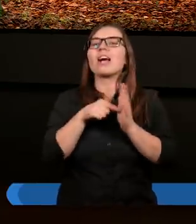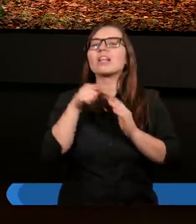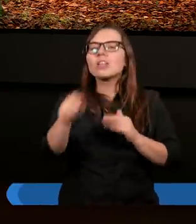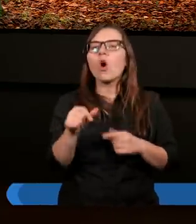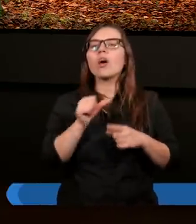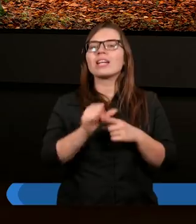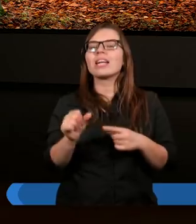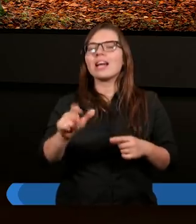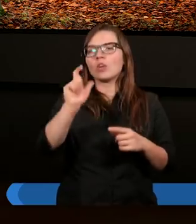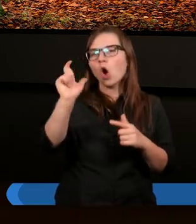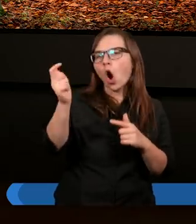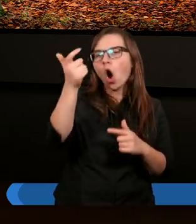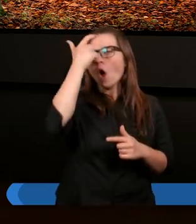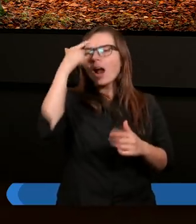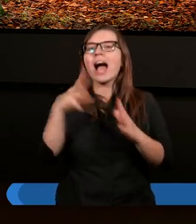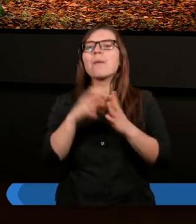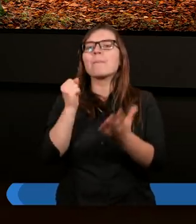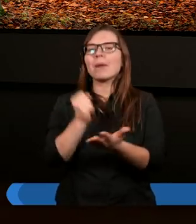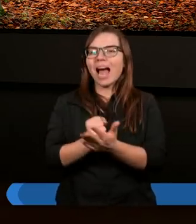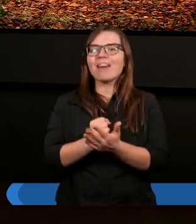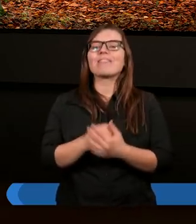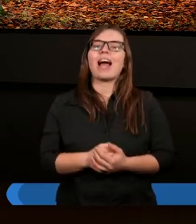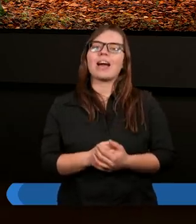właściwie ta rola prawa.